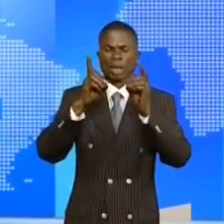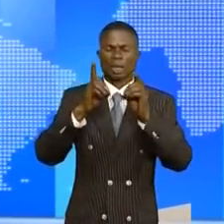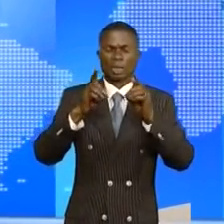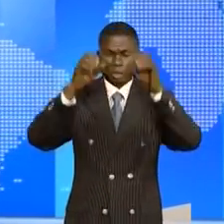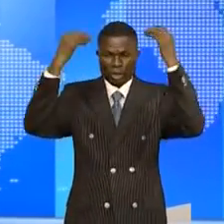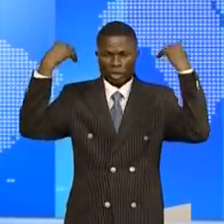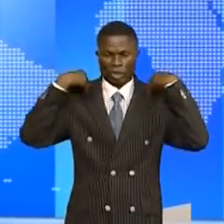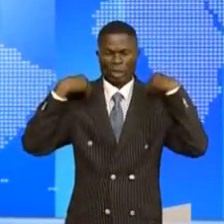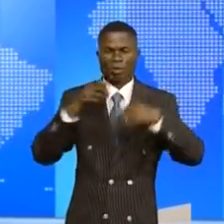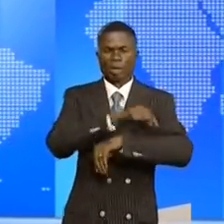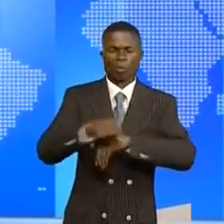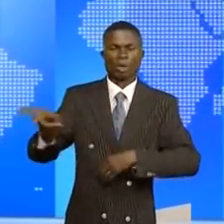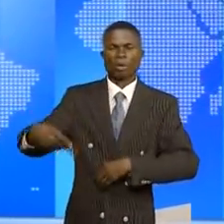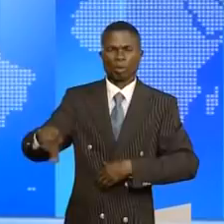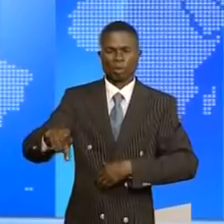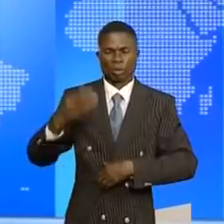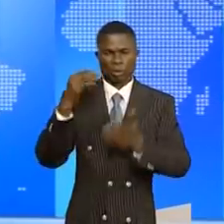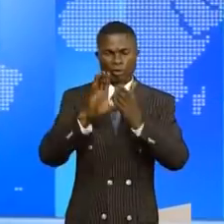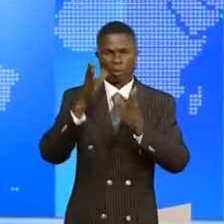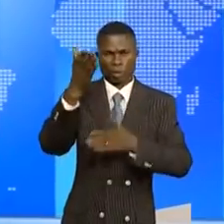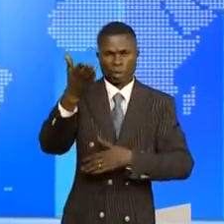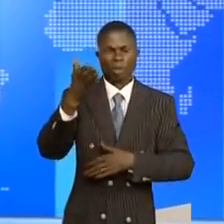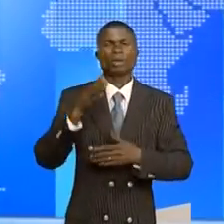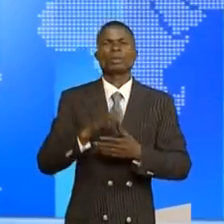chef du bureau provincial, Olga Mwamba. Suivez.